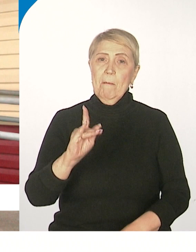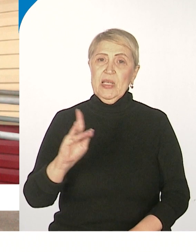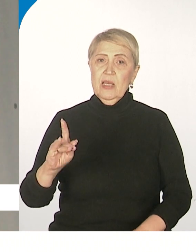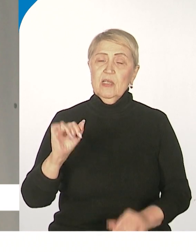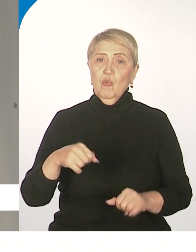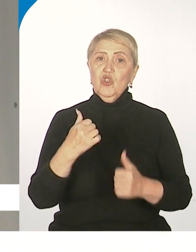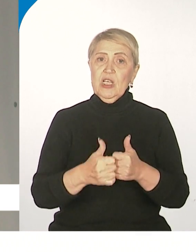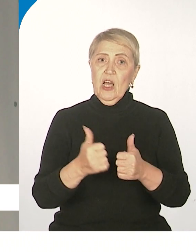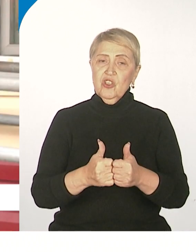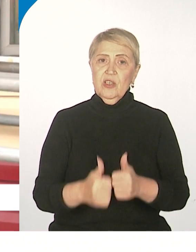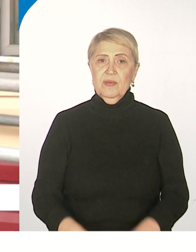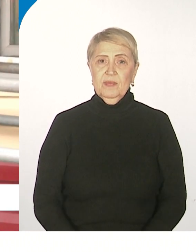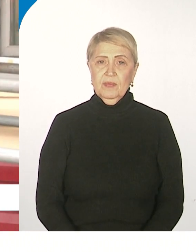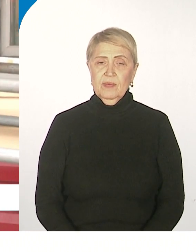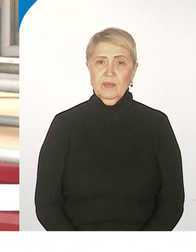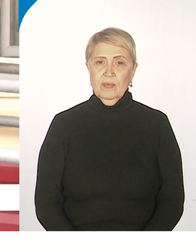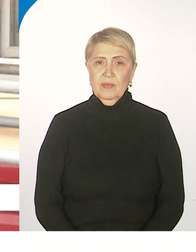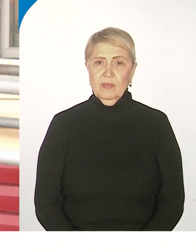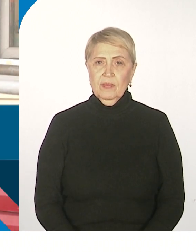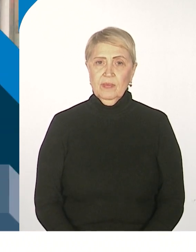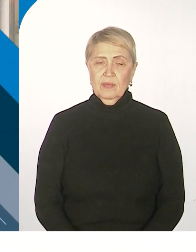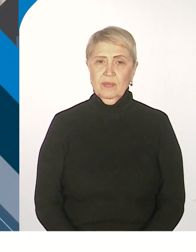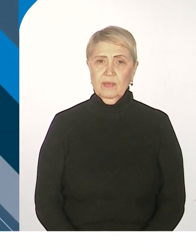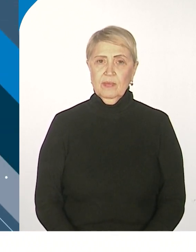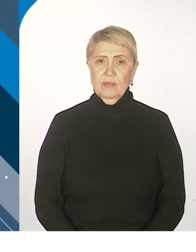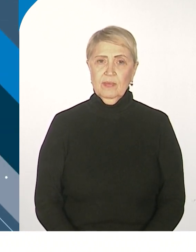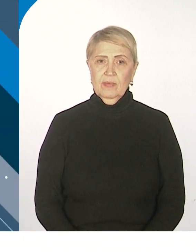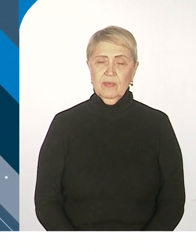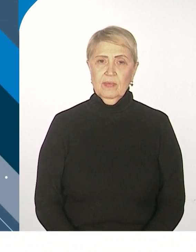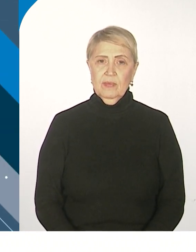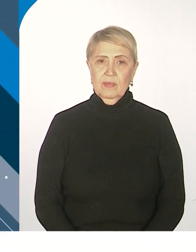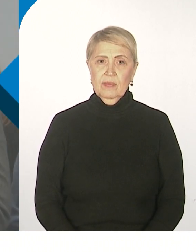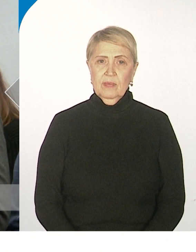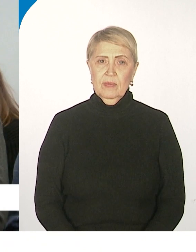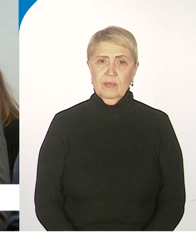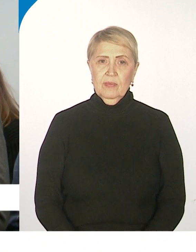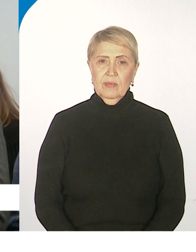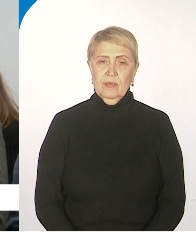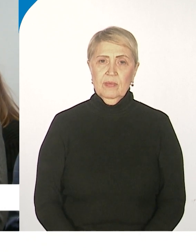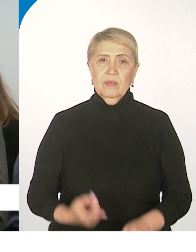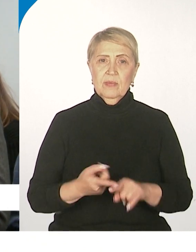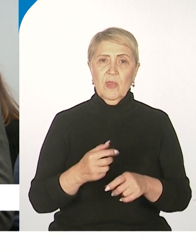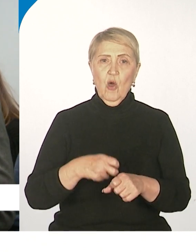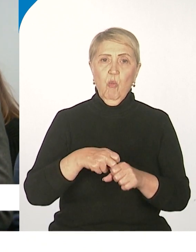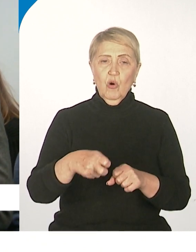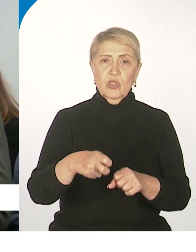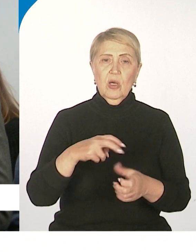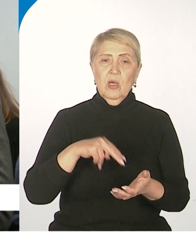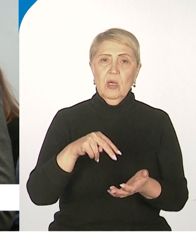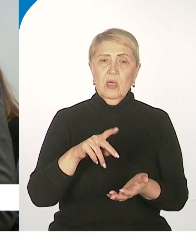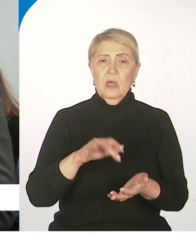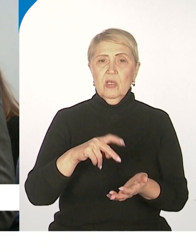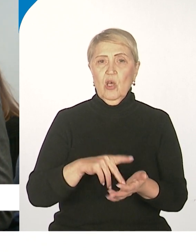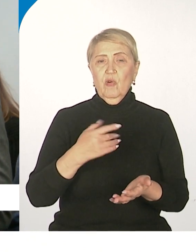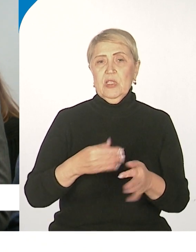каждый. Наталья Чернышёва, Ольга Власова. Смотри Хабаровск. Почта на сегодняшний день становится таким центром